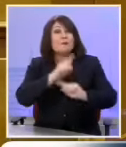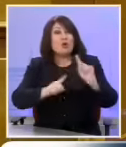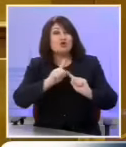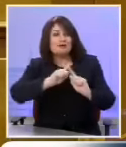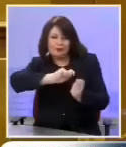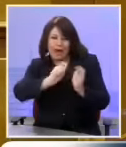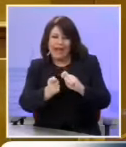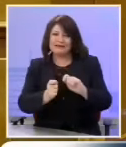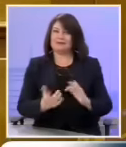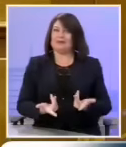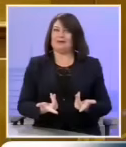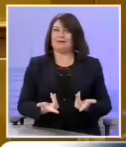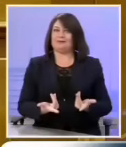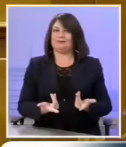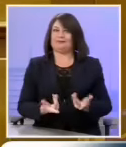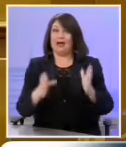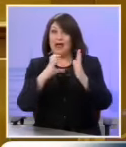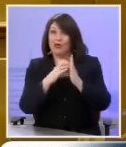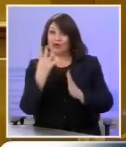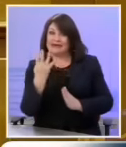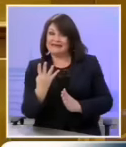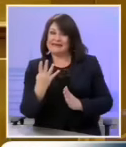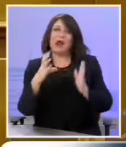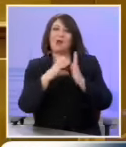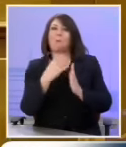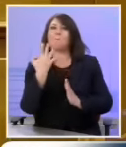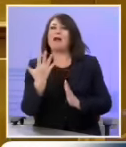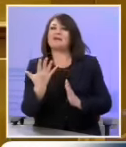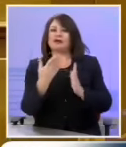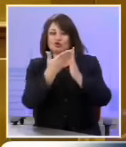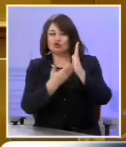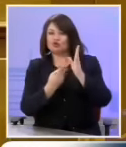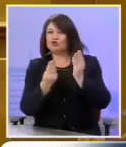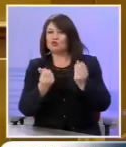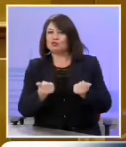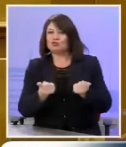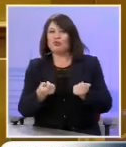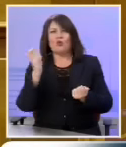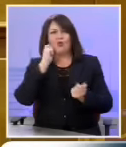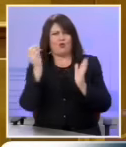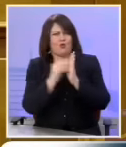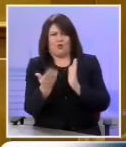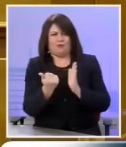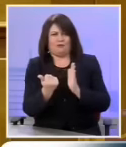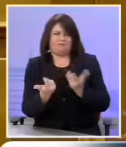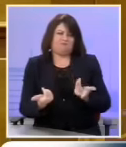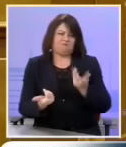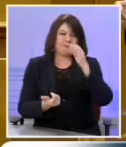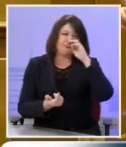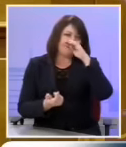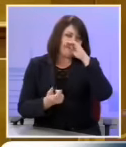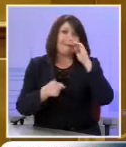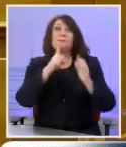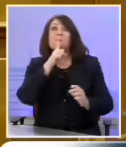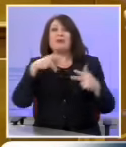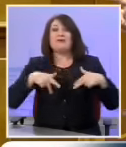Γιατί έτσι πως είναι το άρθρο 4 και το άρθρο 5 δεν υπάρχει τελικά καμία ονομαστικοποίηση. Σκιοπά